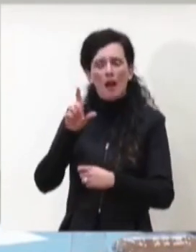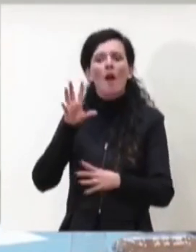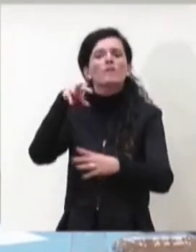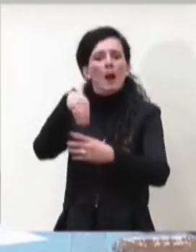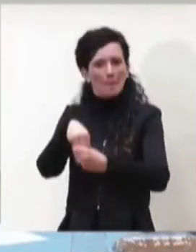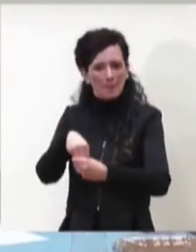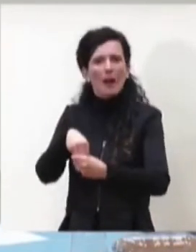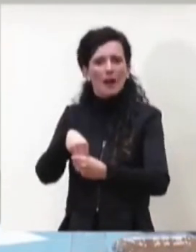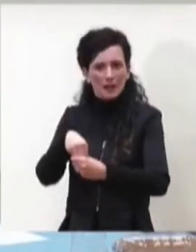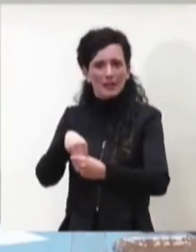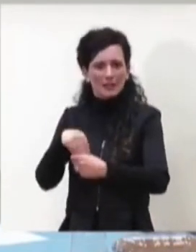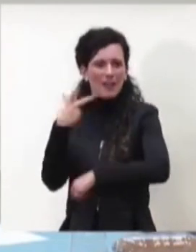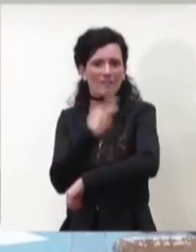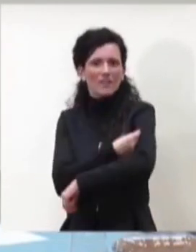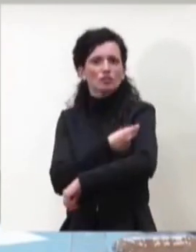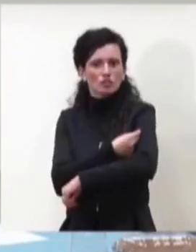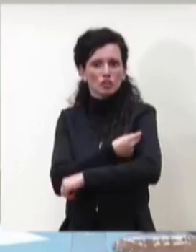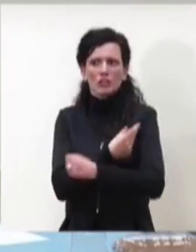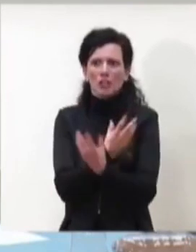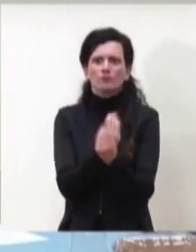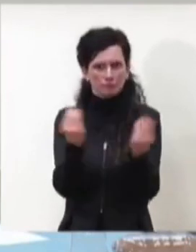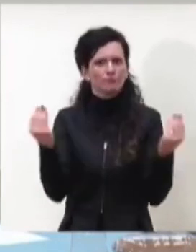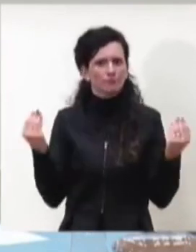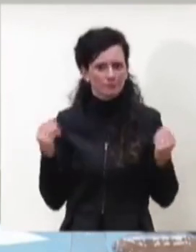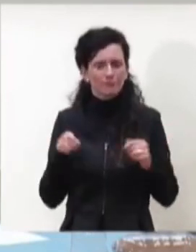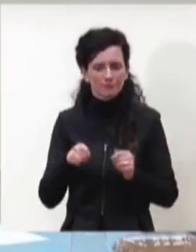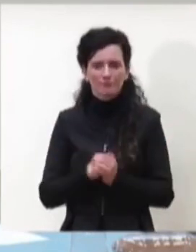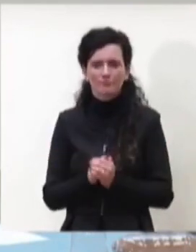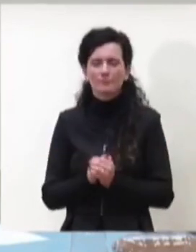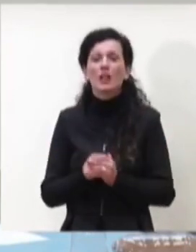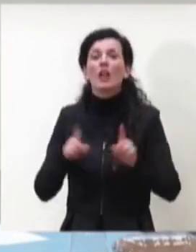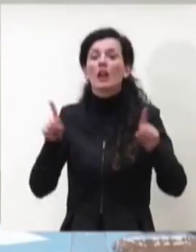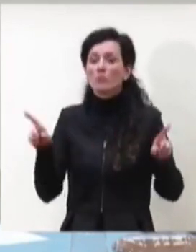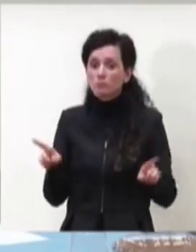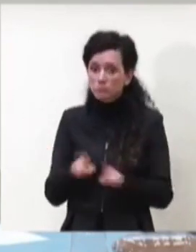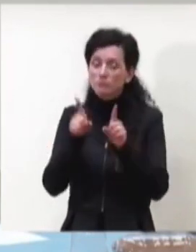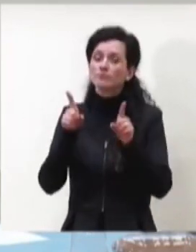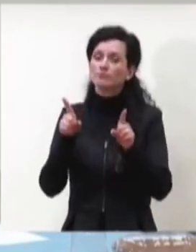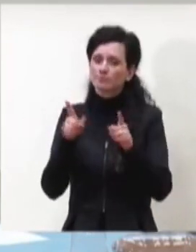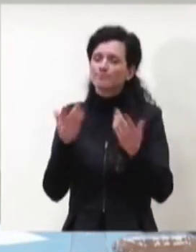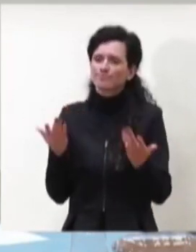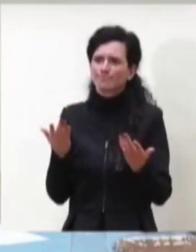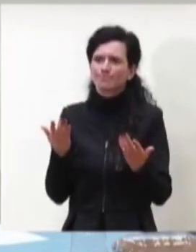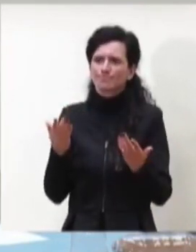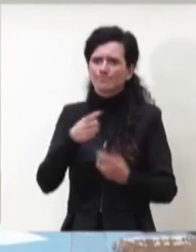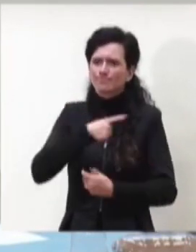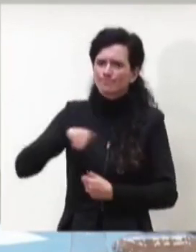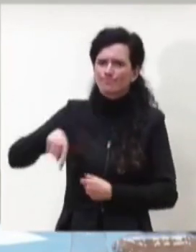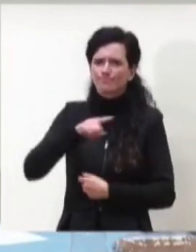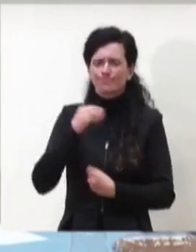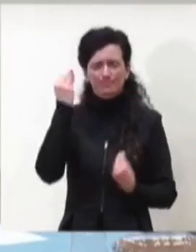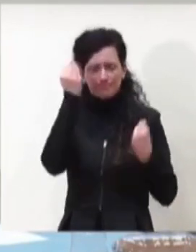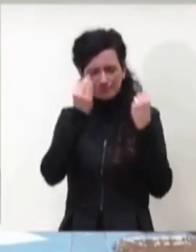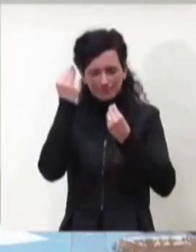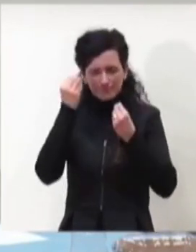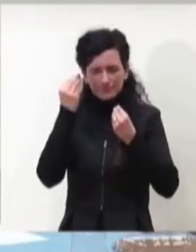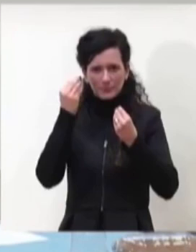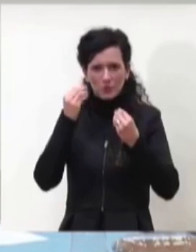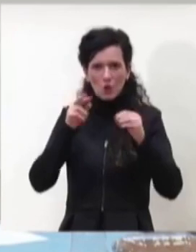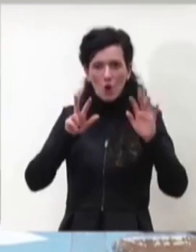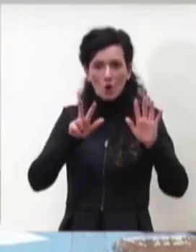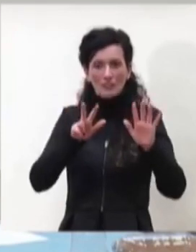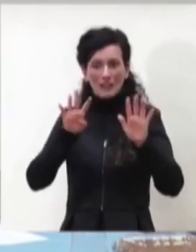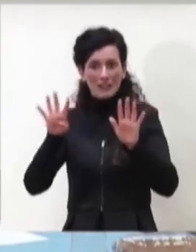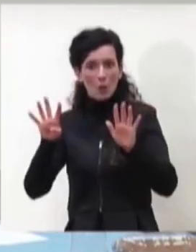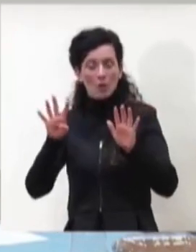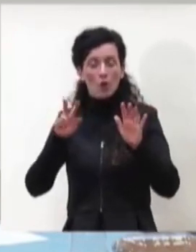ragione poi se facciamo la riflessione che eravamo 84 mila dosi la